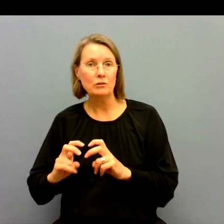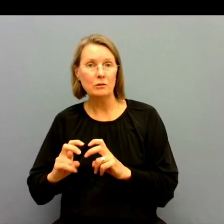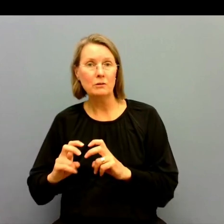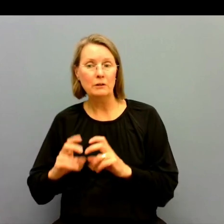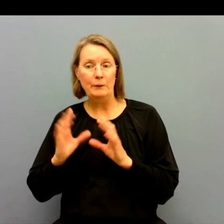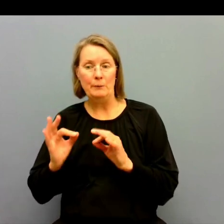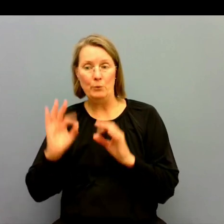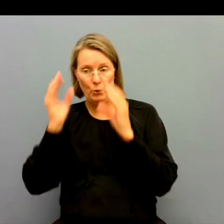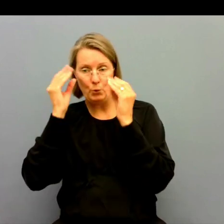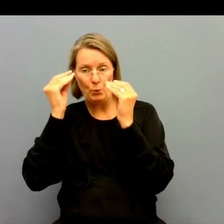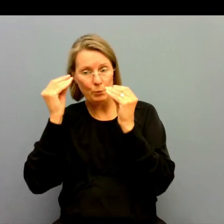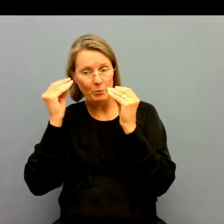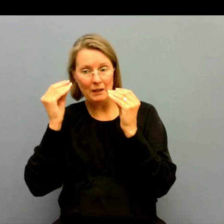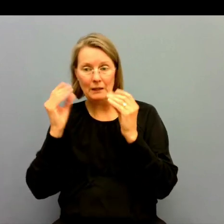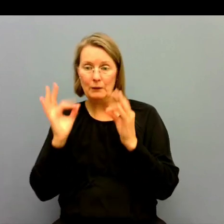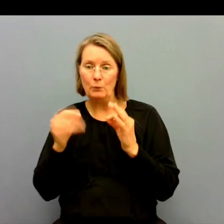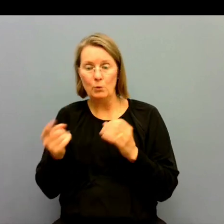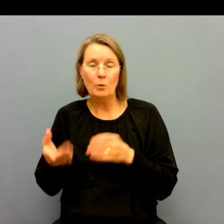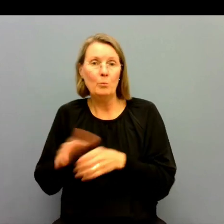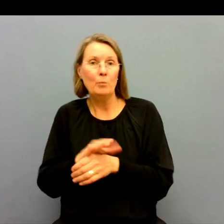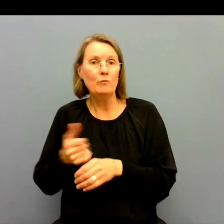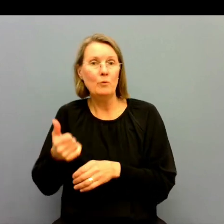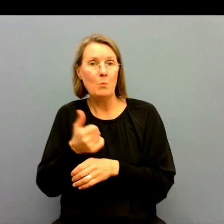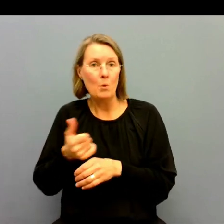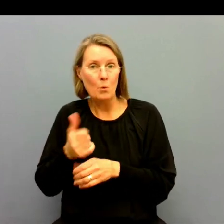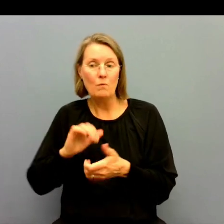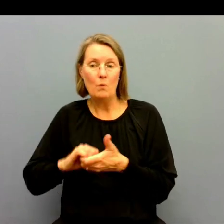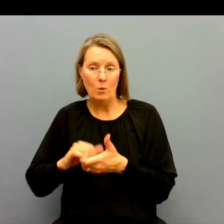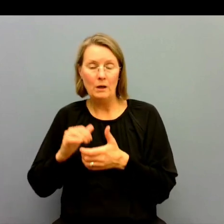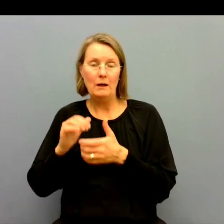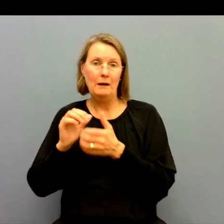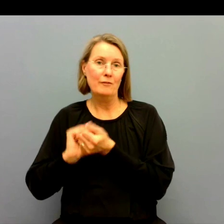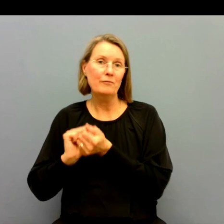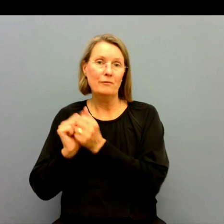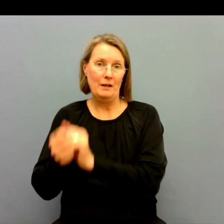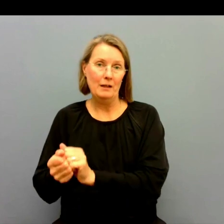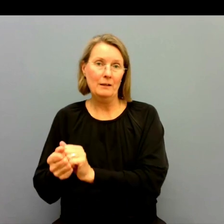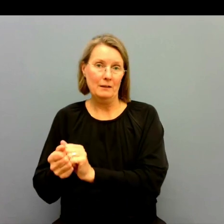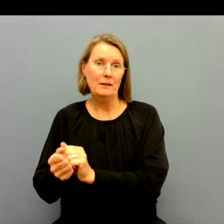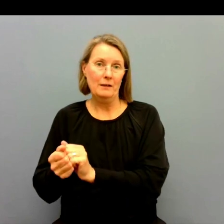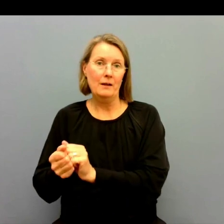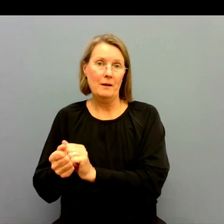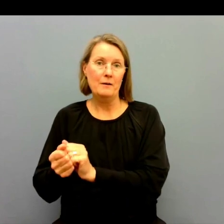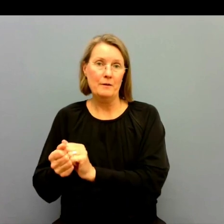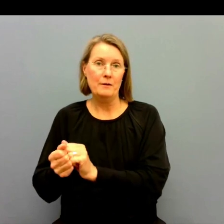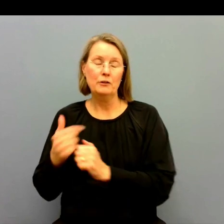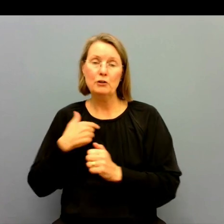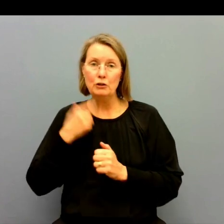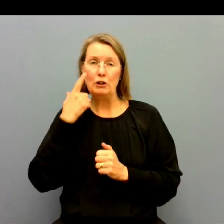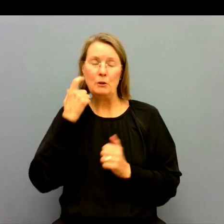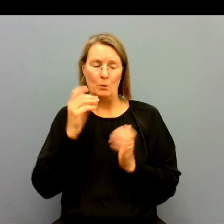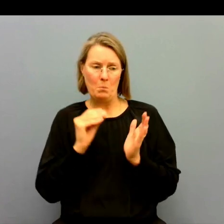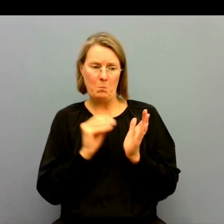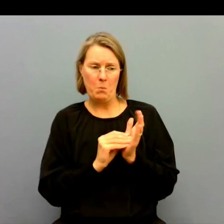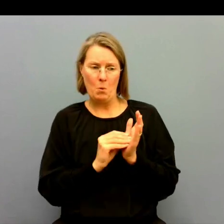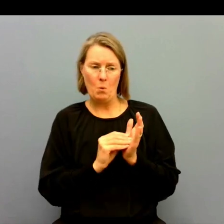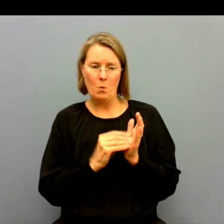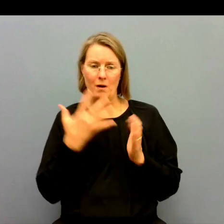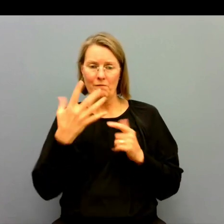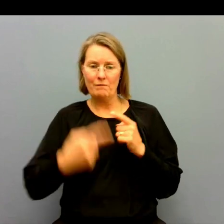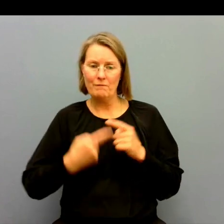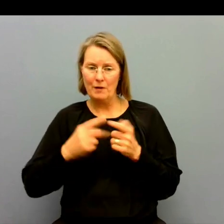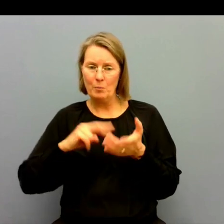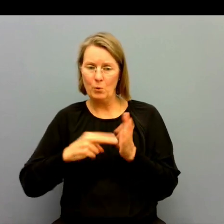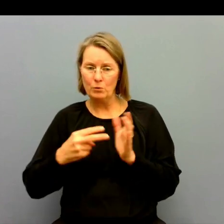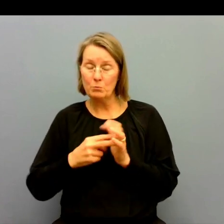utbildningarna och hur de tillgodoser behov och de förändringar som krävs. Det tror jag det står som en